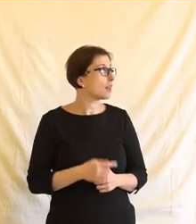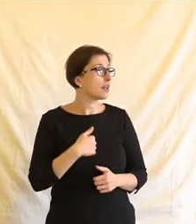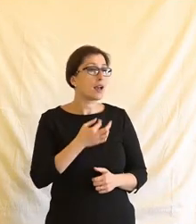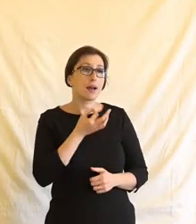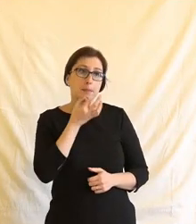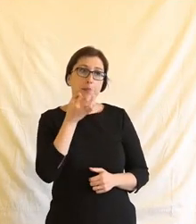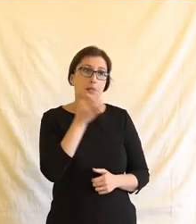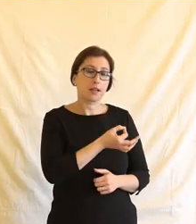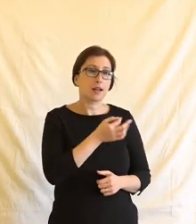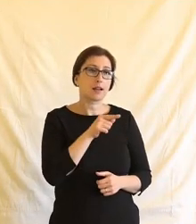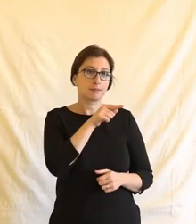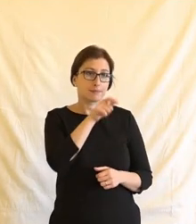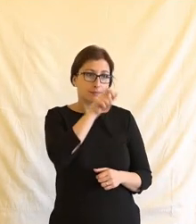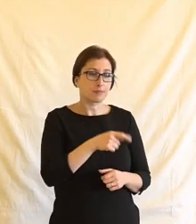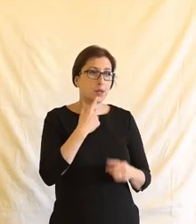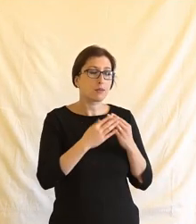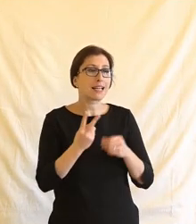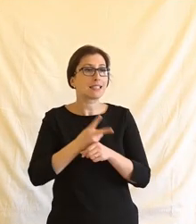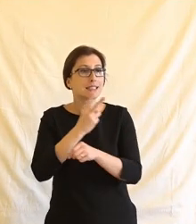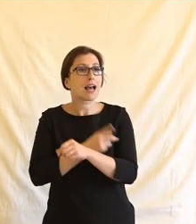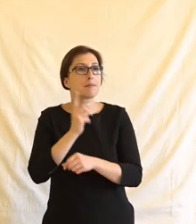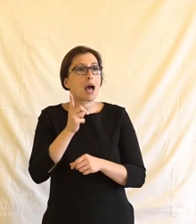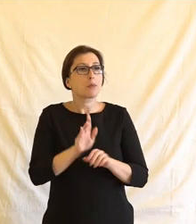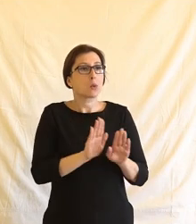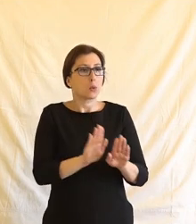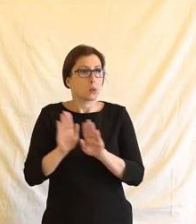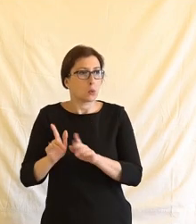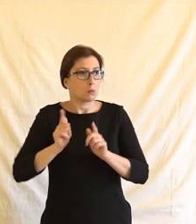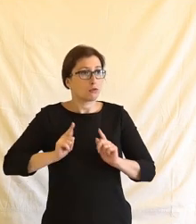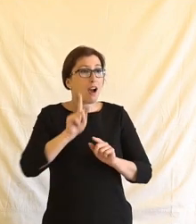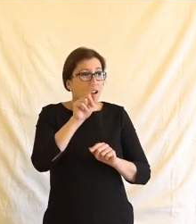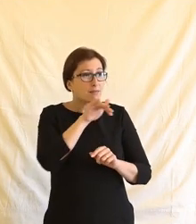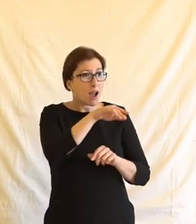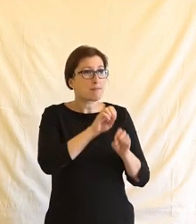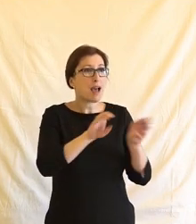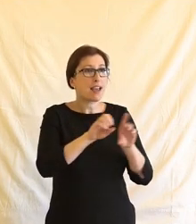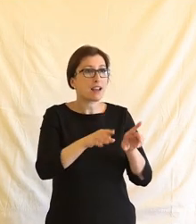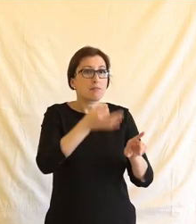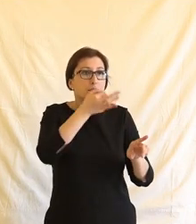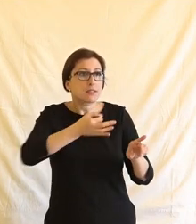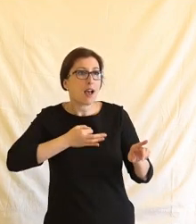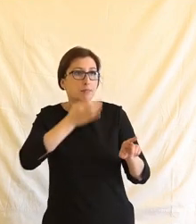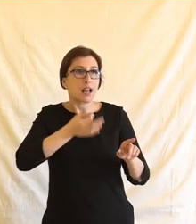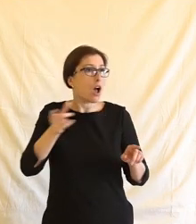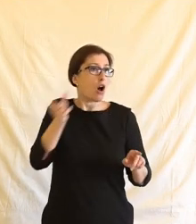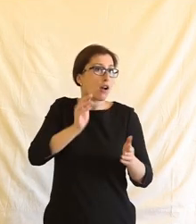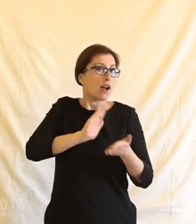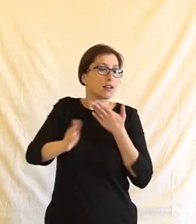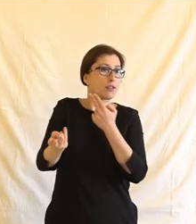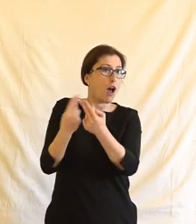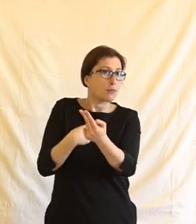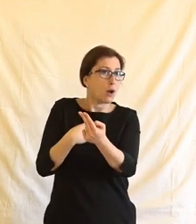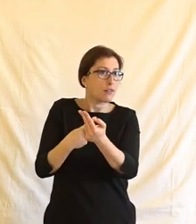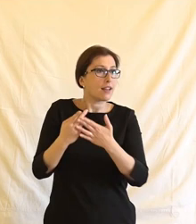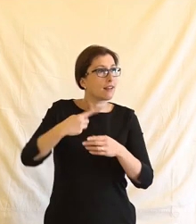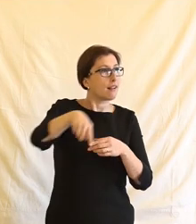zeptám, vy jste říkala, stát by měl dát ruční brzdu, ale máme tady média, která se ptají, chtějí okamžité, že jo, natlak i